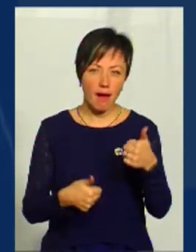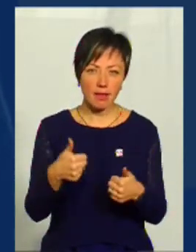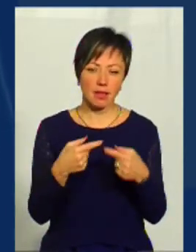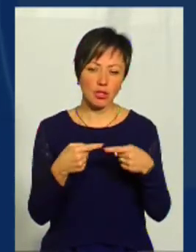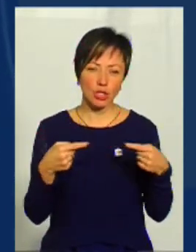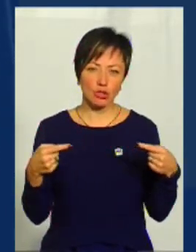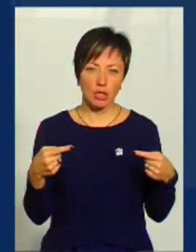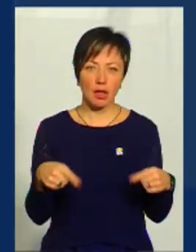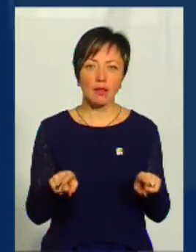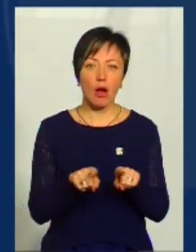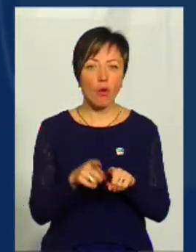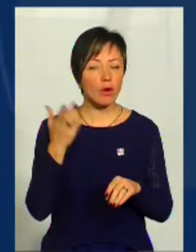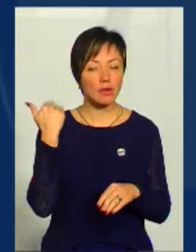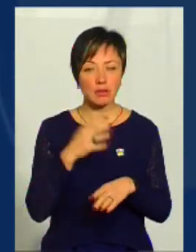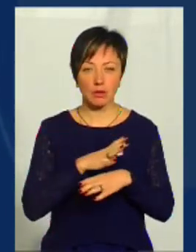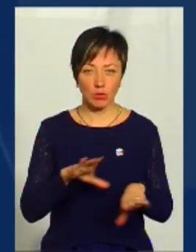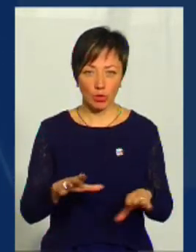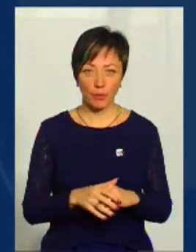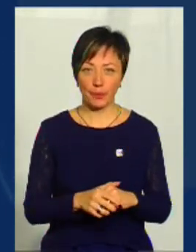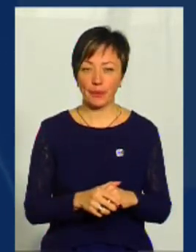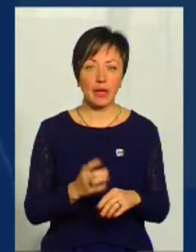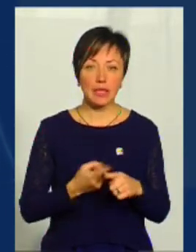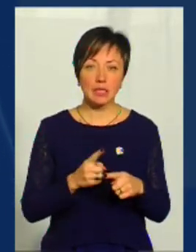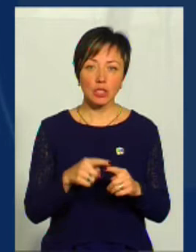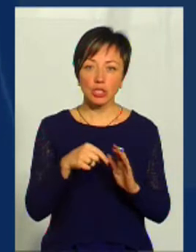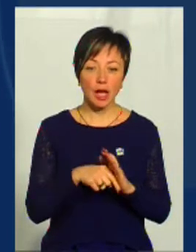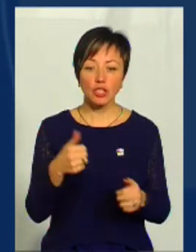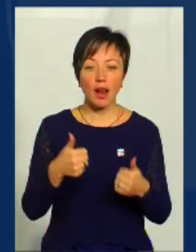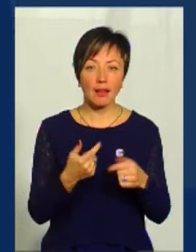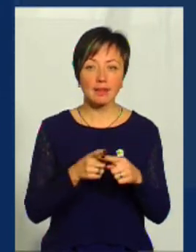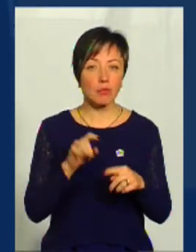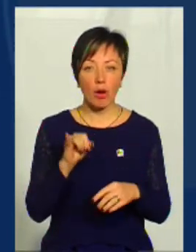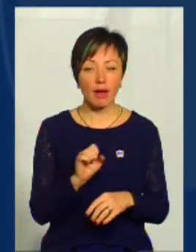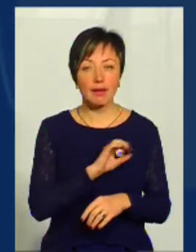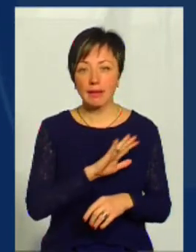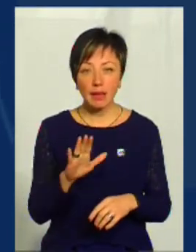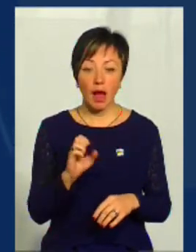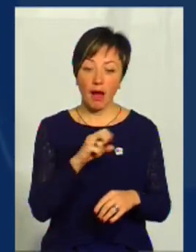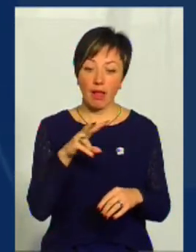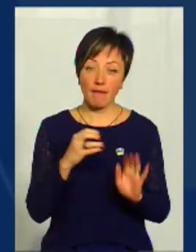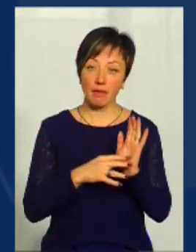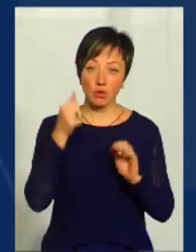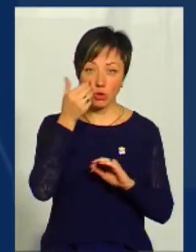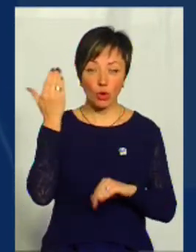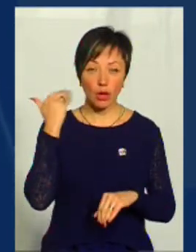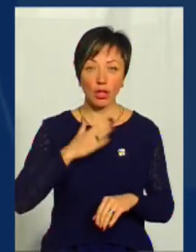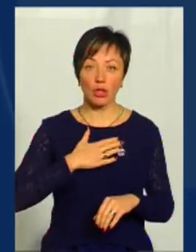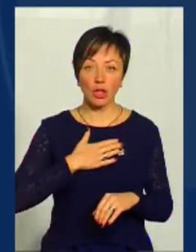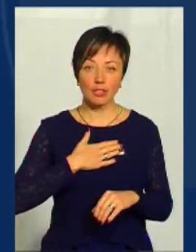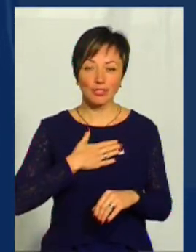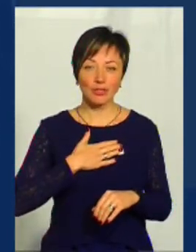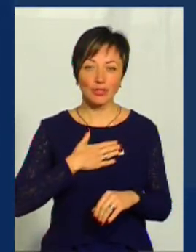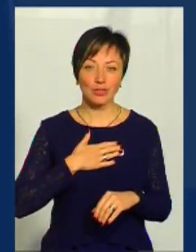на інші речі. Такого в свій час не було. Це не значить, що гранти – це погано, але в 90-ті роки наш, можу